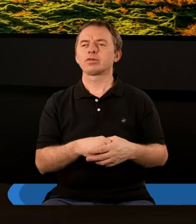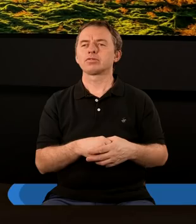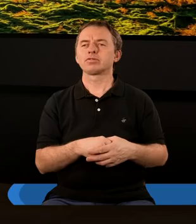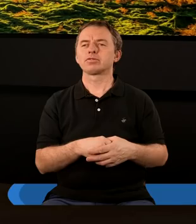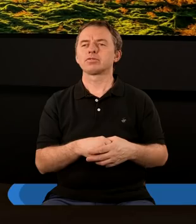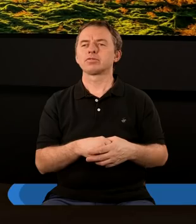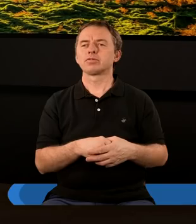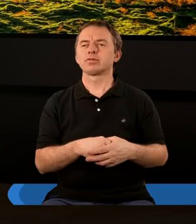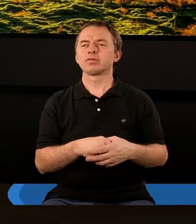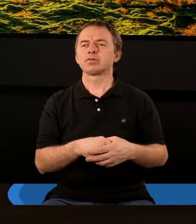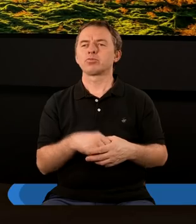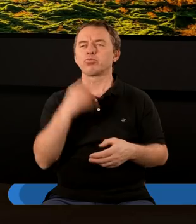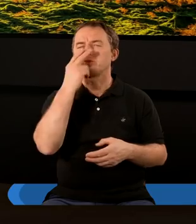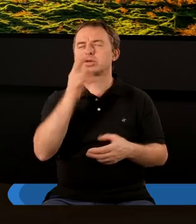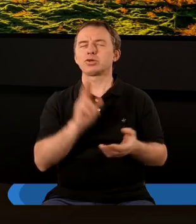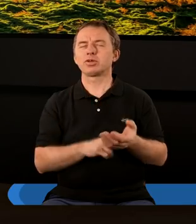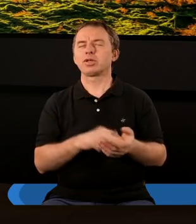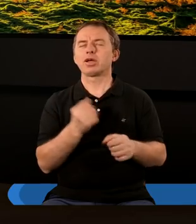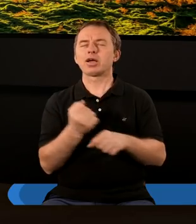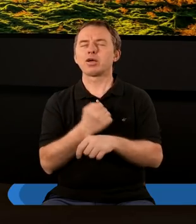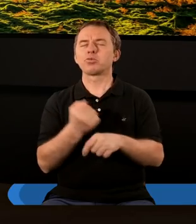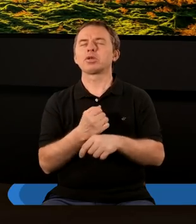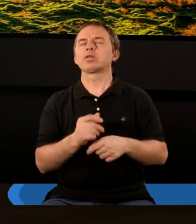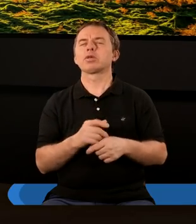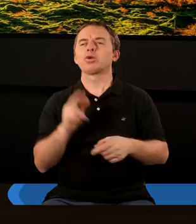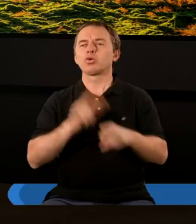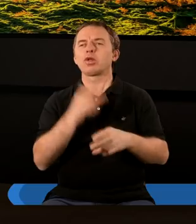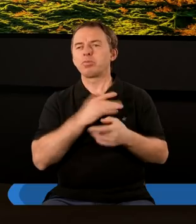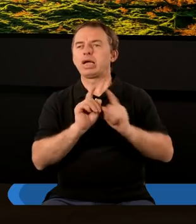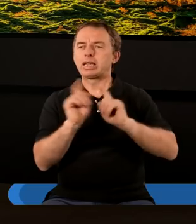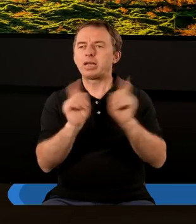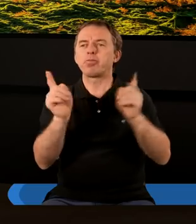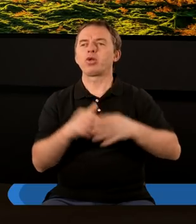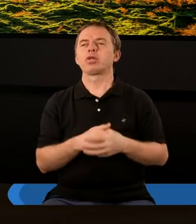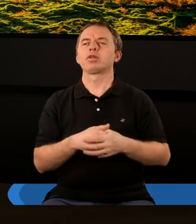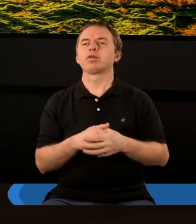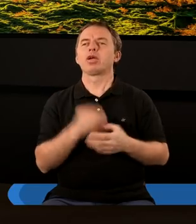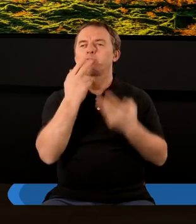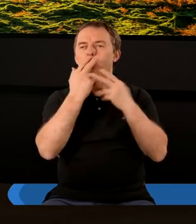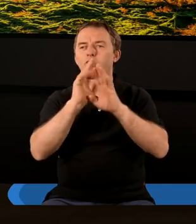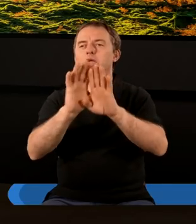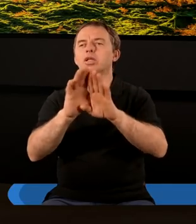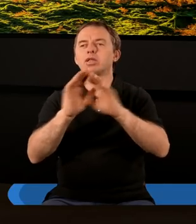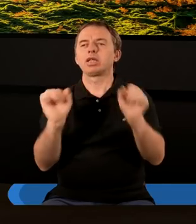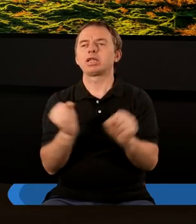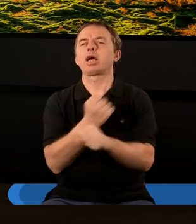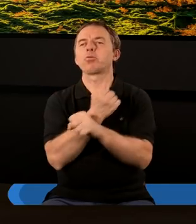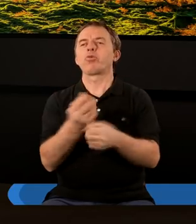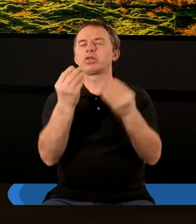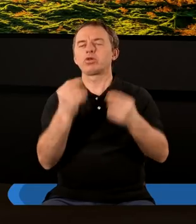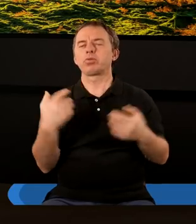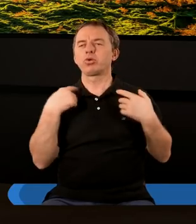właśnie popatrzyli na te kamienie, bo każdy z tych kamieni ma jakiś symbol, który pokazuje tę niesamowitość